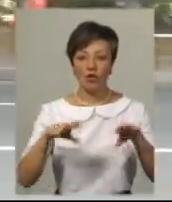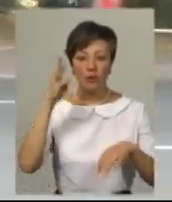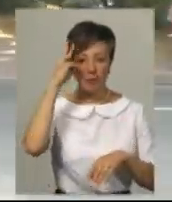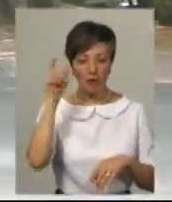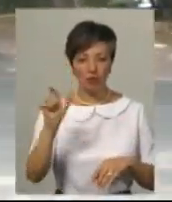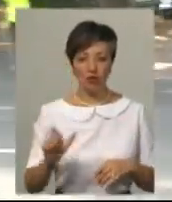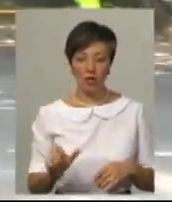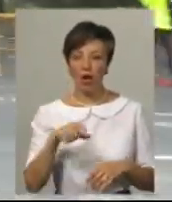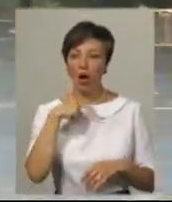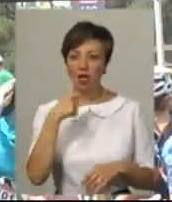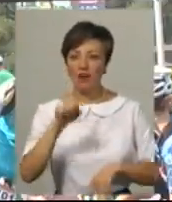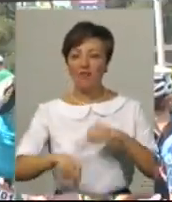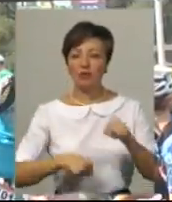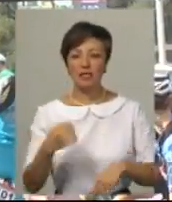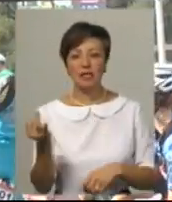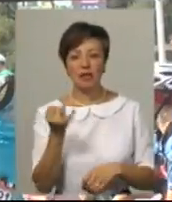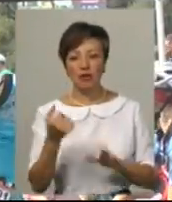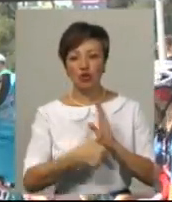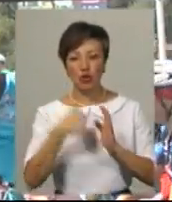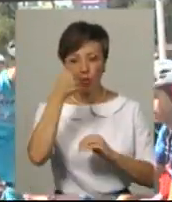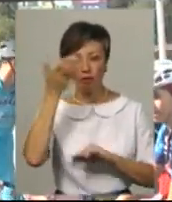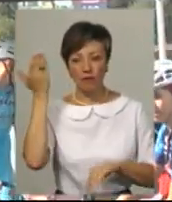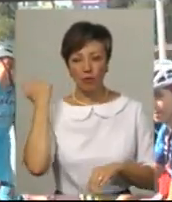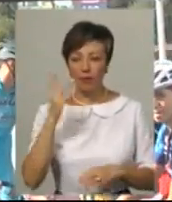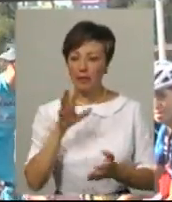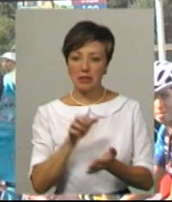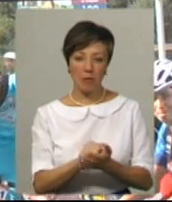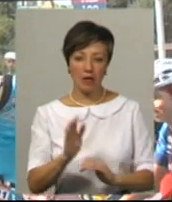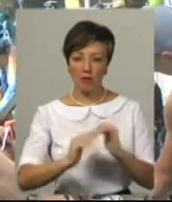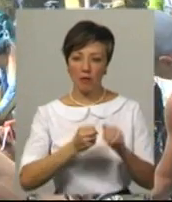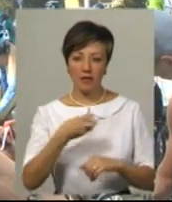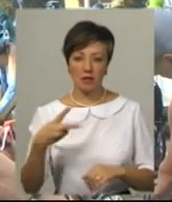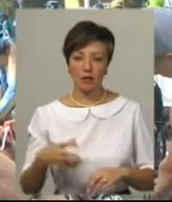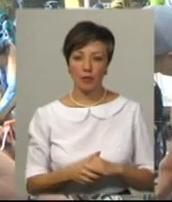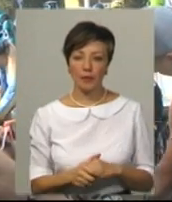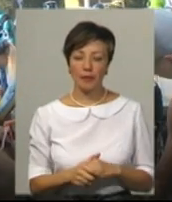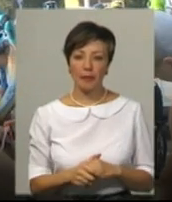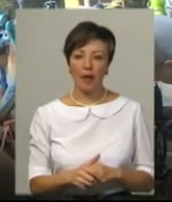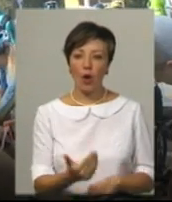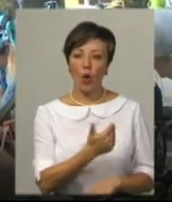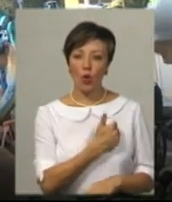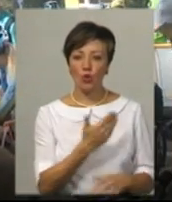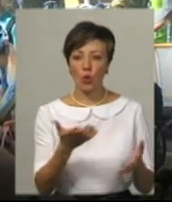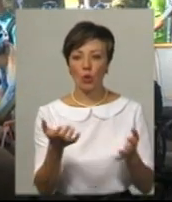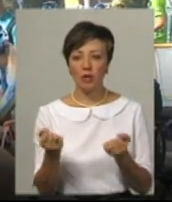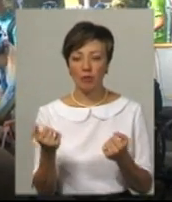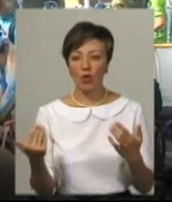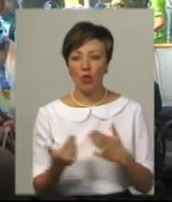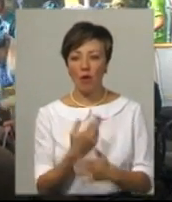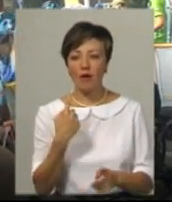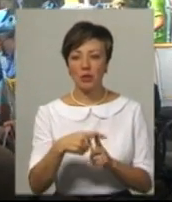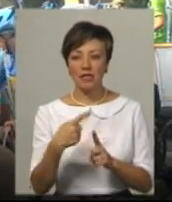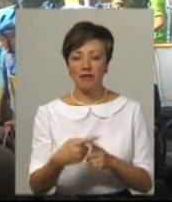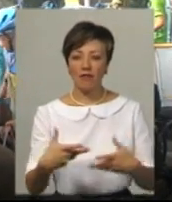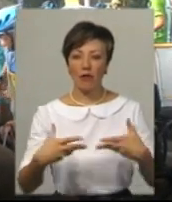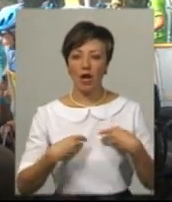Євген Ходак. Каже, велоспортом зацікавився шість років тому та не займається професійно. Хочу отримати якісь нові позитивні враження,